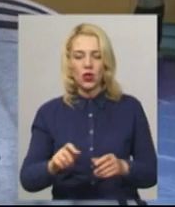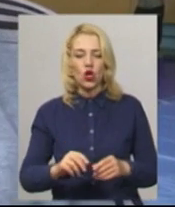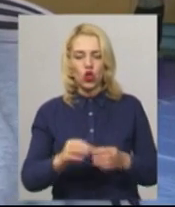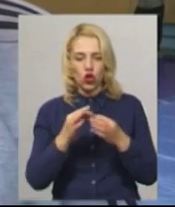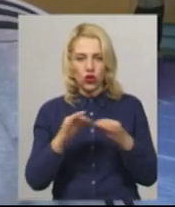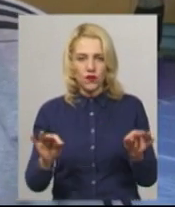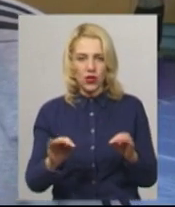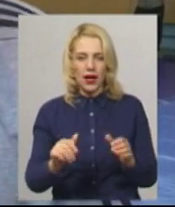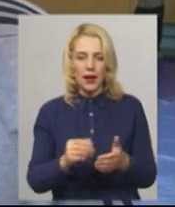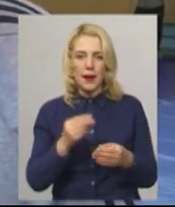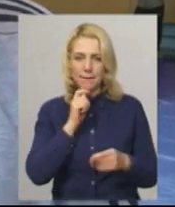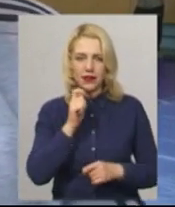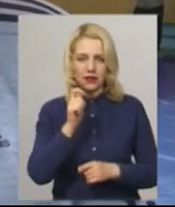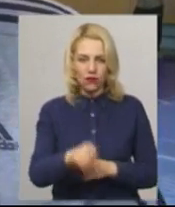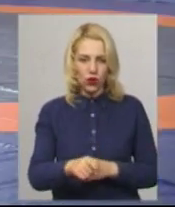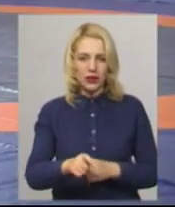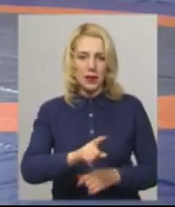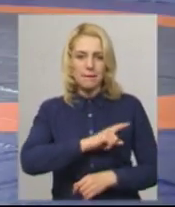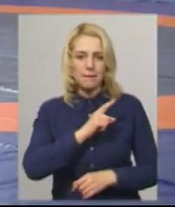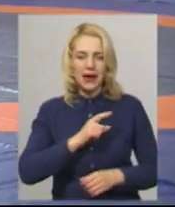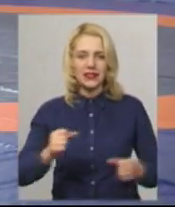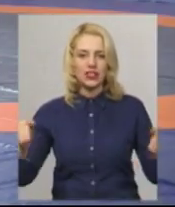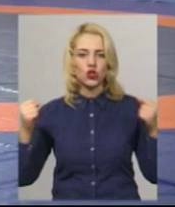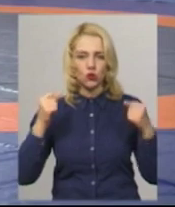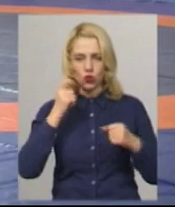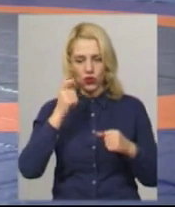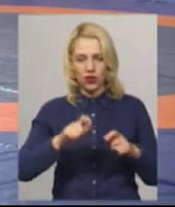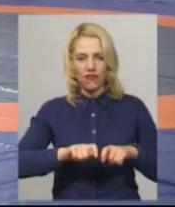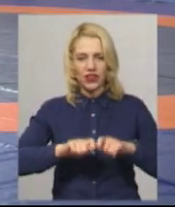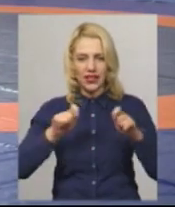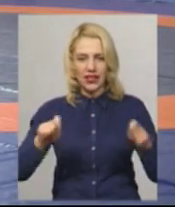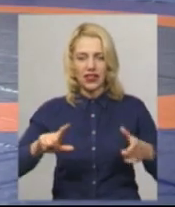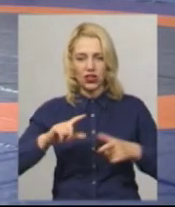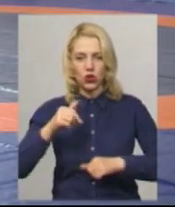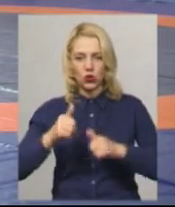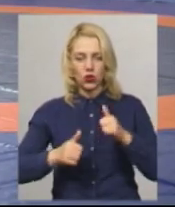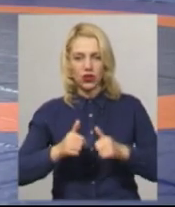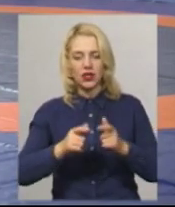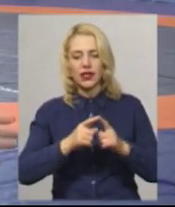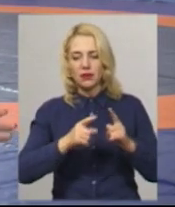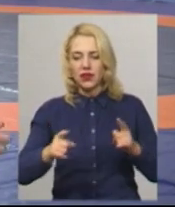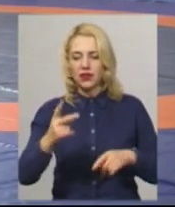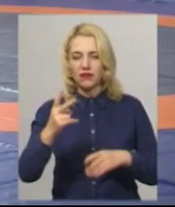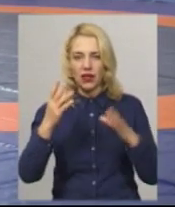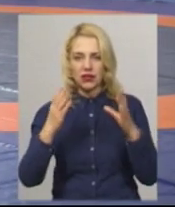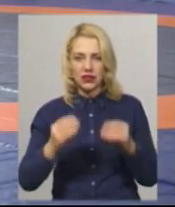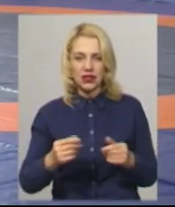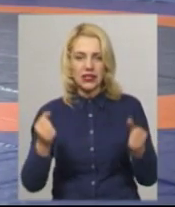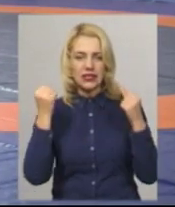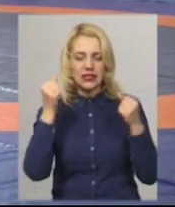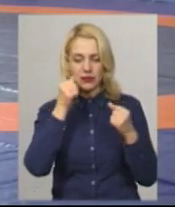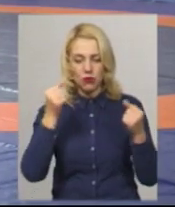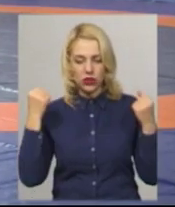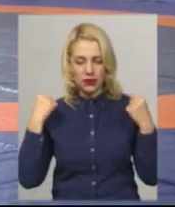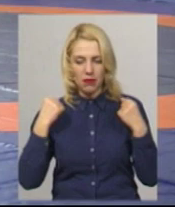звання майстер спорту України». Відкритий турнір звільної боротьби в Тернополі триватиме два дні. Завтра спортсмени змагатимуться у